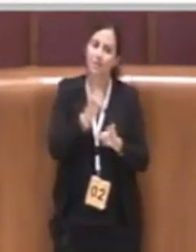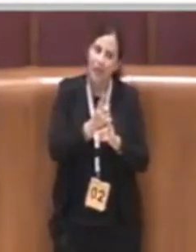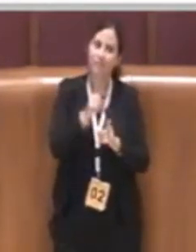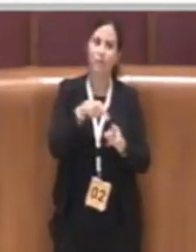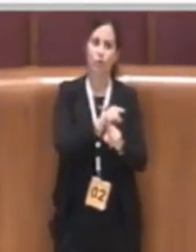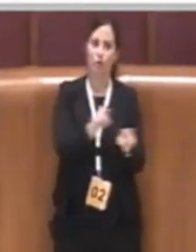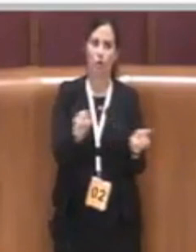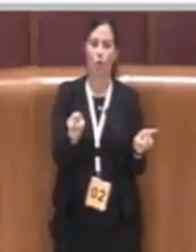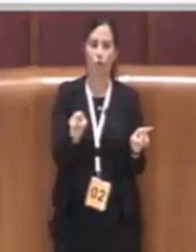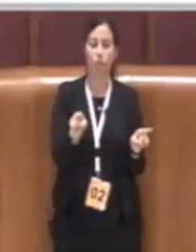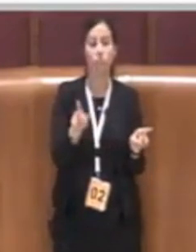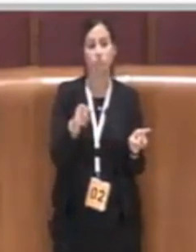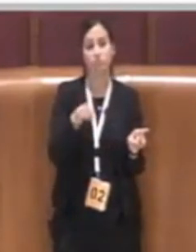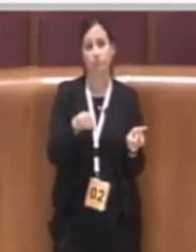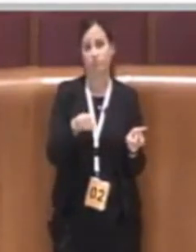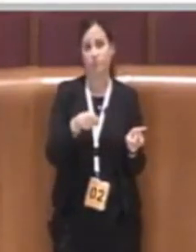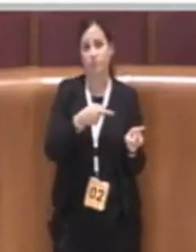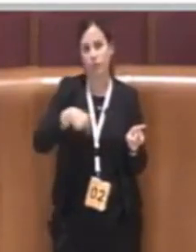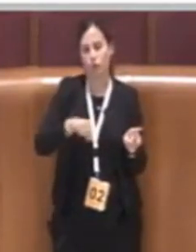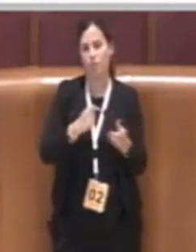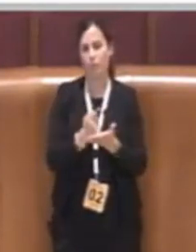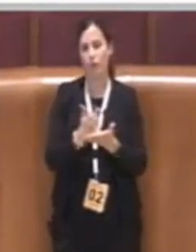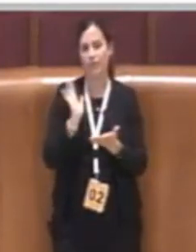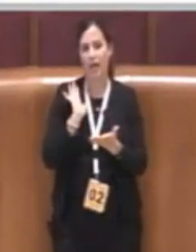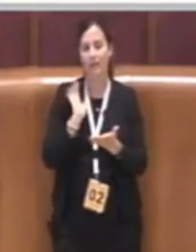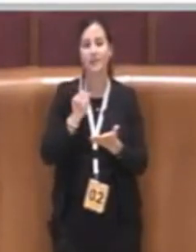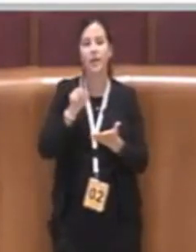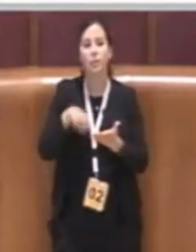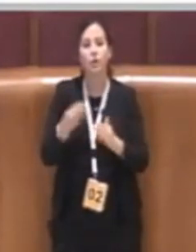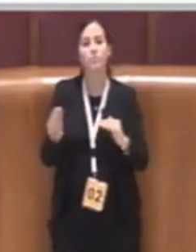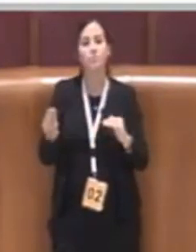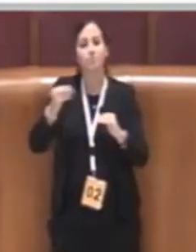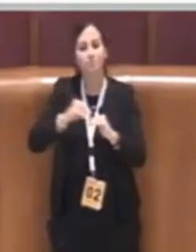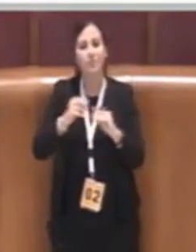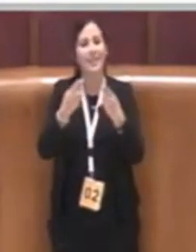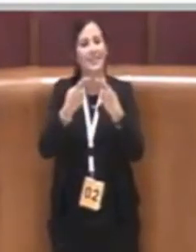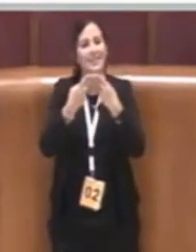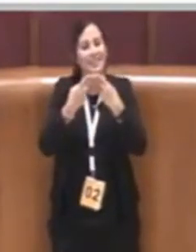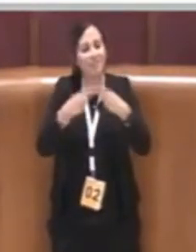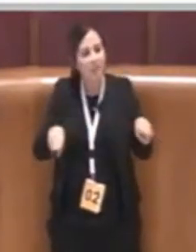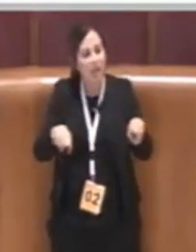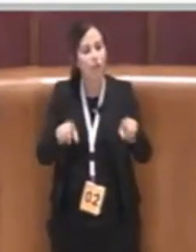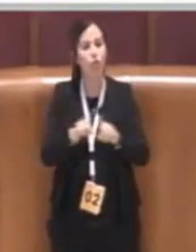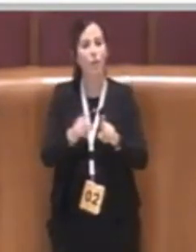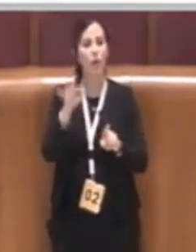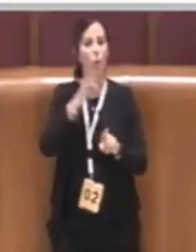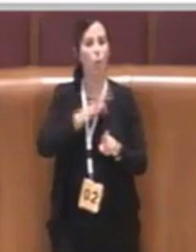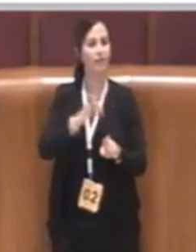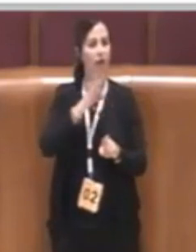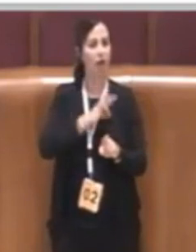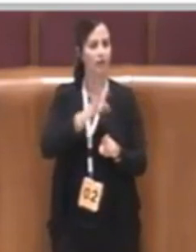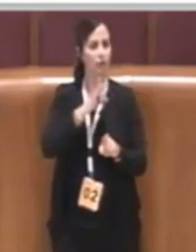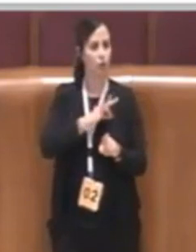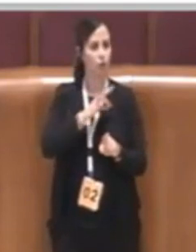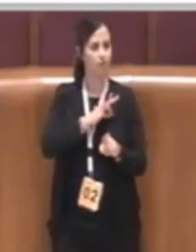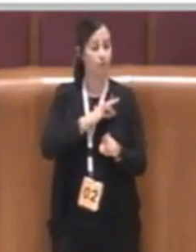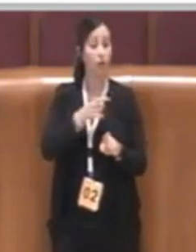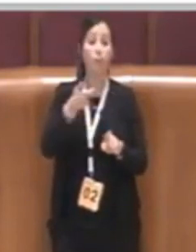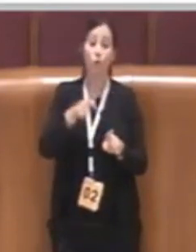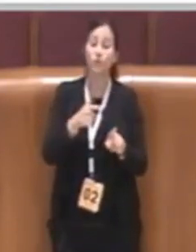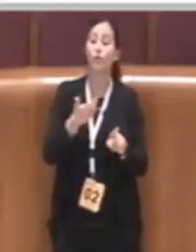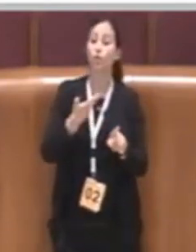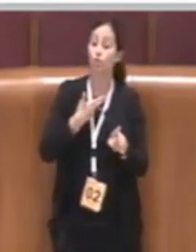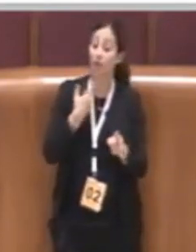introdotto anche il divieto di monetizzare perché in alcuni casi quello che doveva essere realizzato come housing